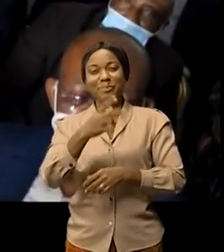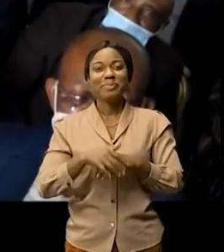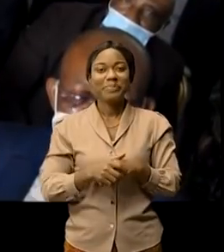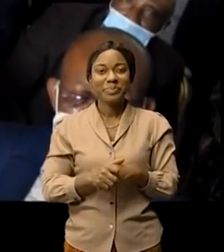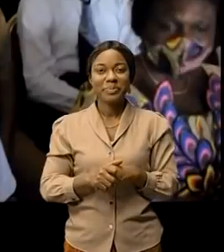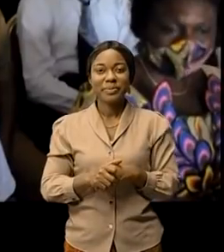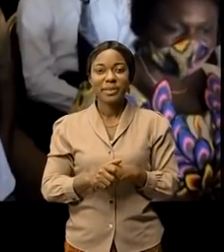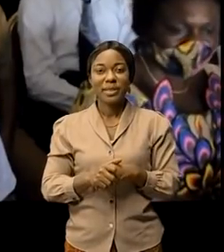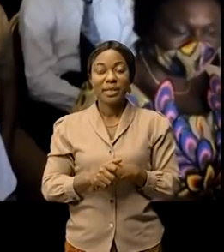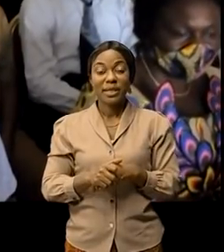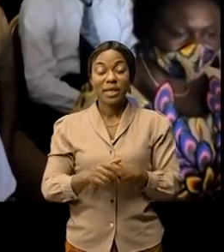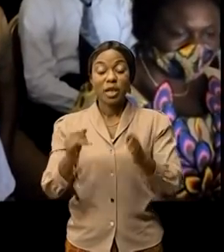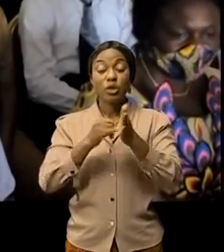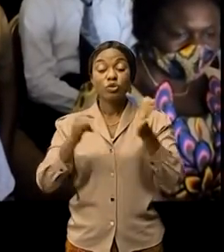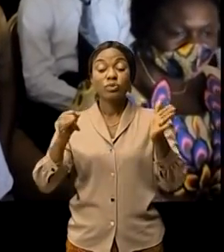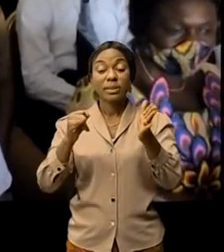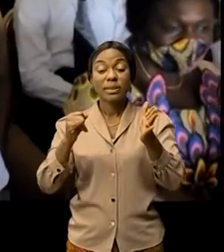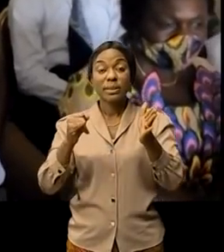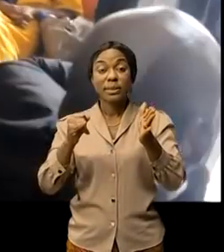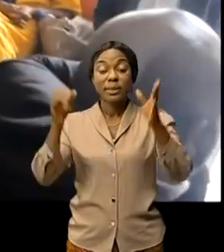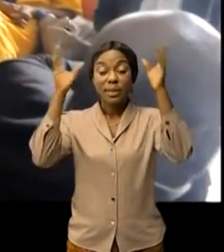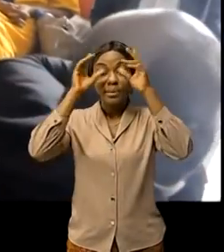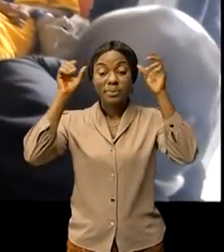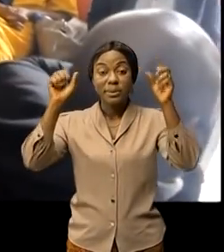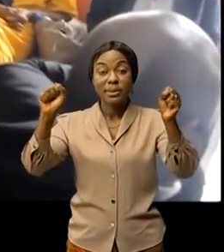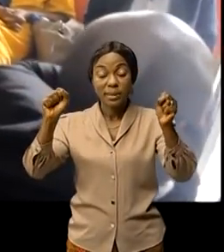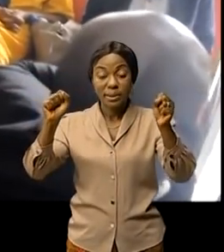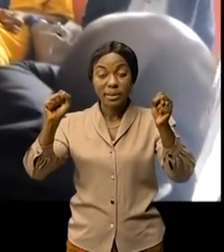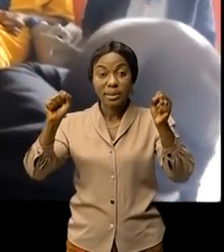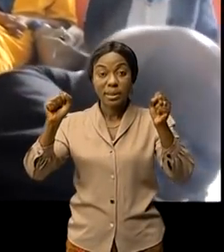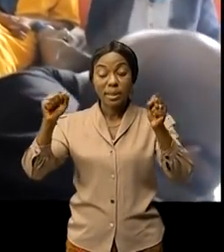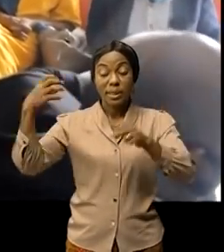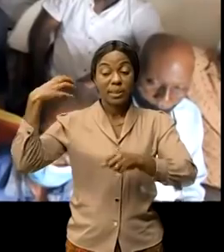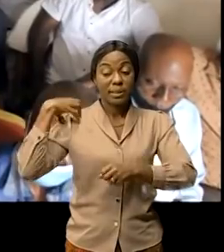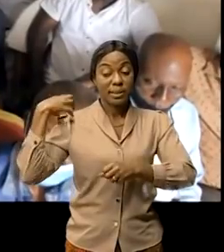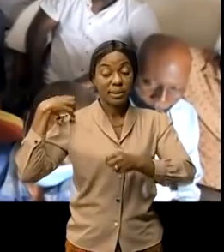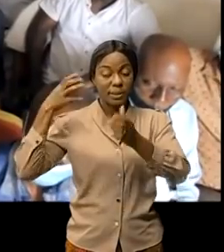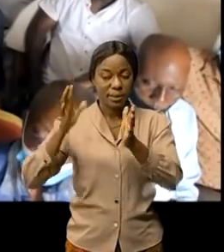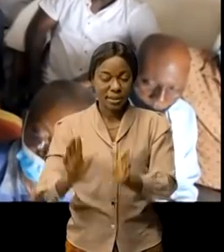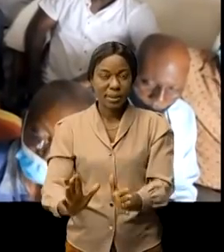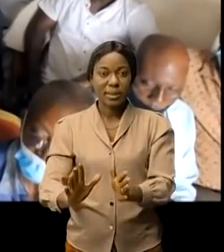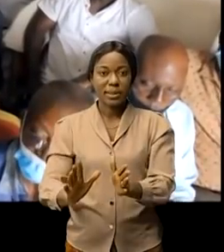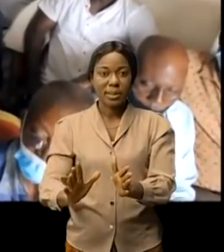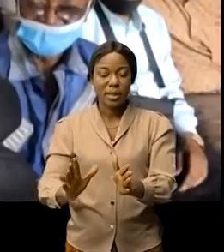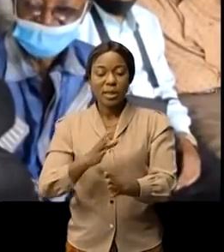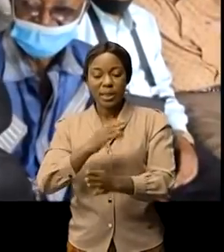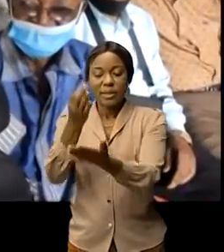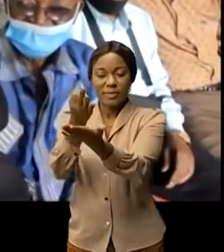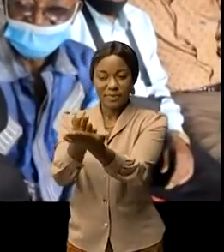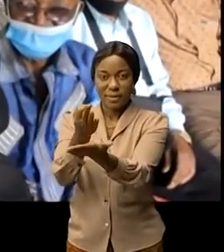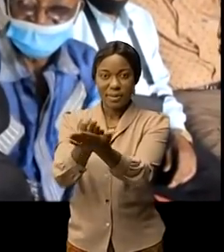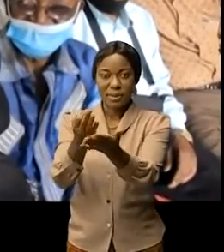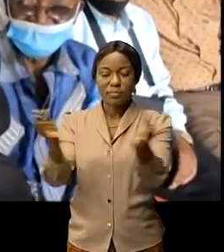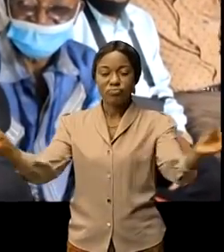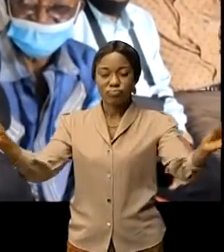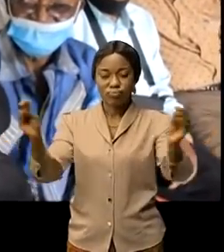Le 60 président des délégations syndicales des services centraux de l'administration publique et des régies financières se sont